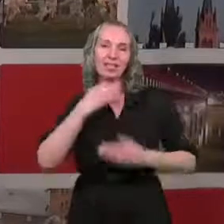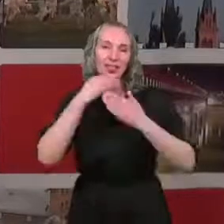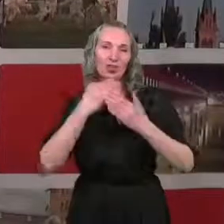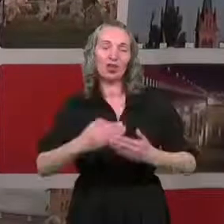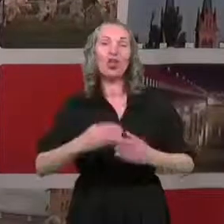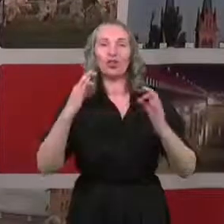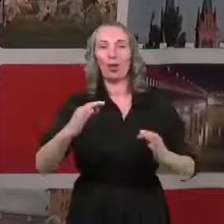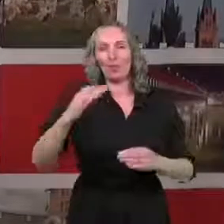Dobrego wieczoru.